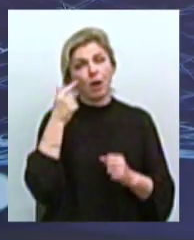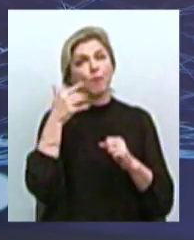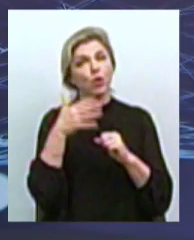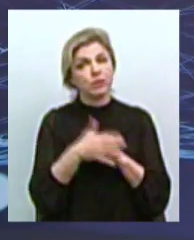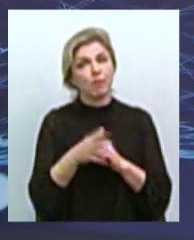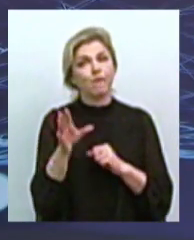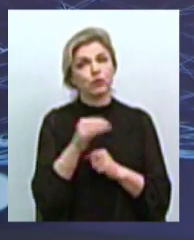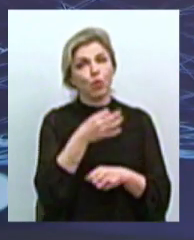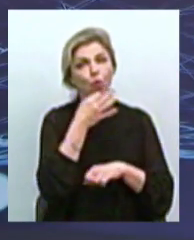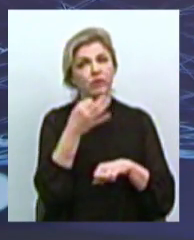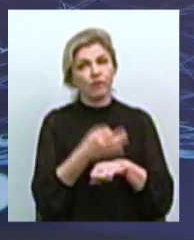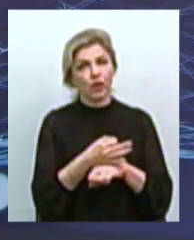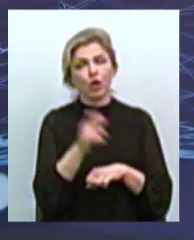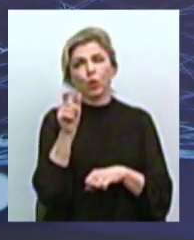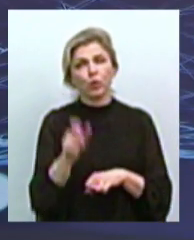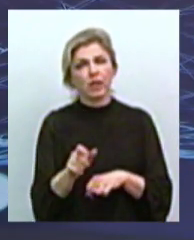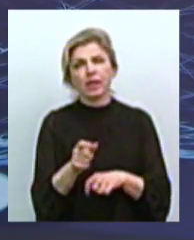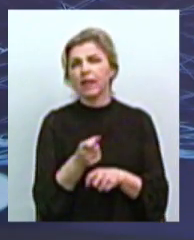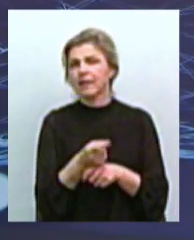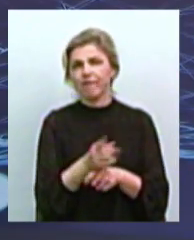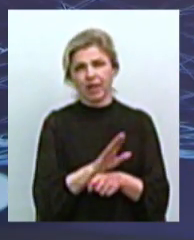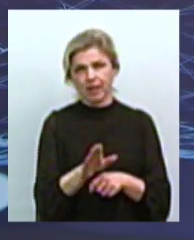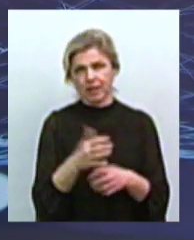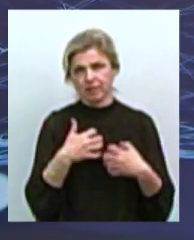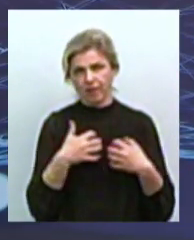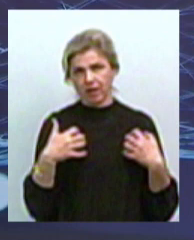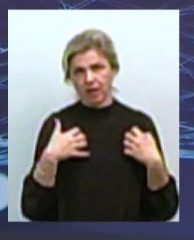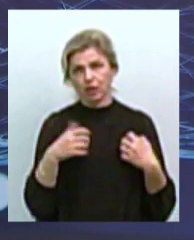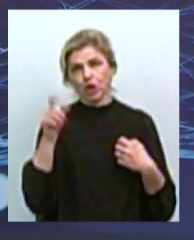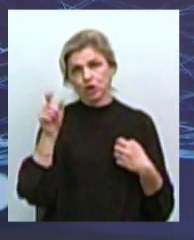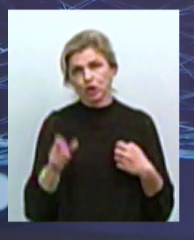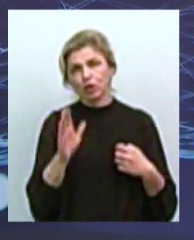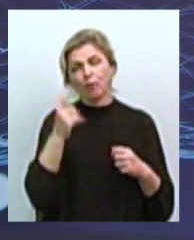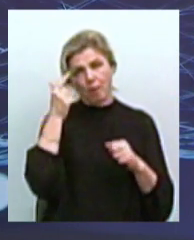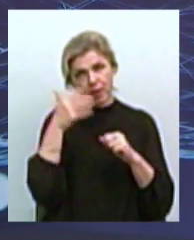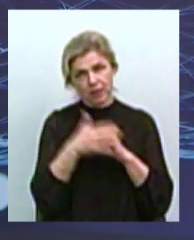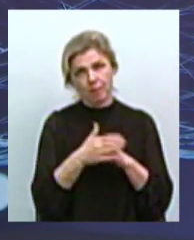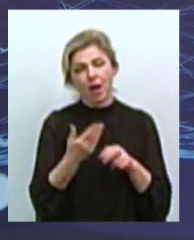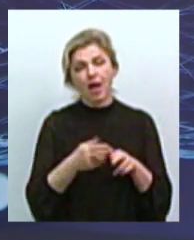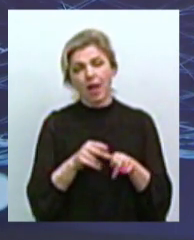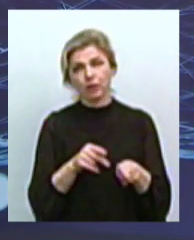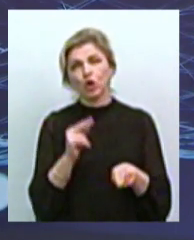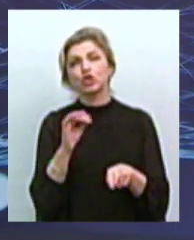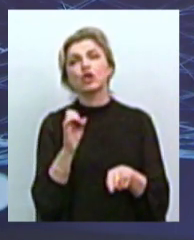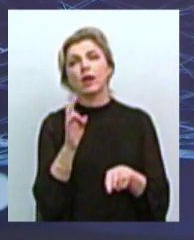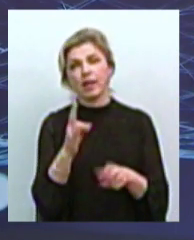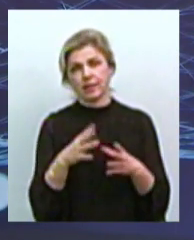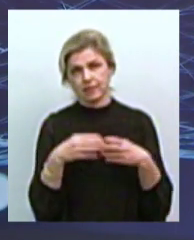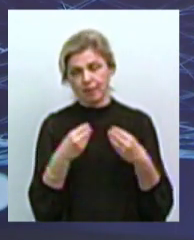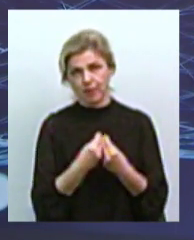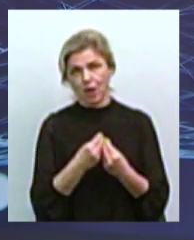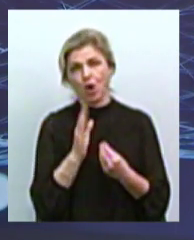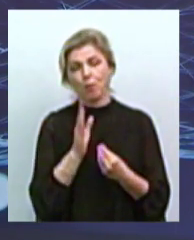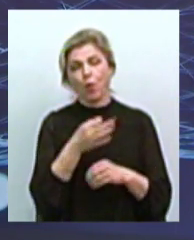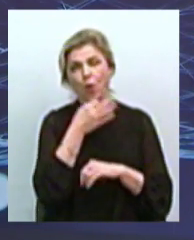відповідальність, людина вже не викине свою тварину. Вона буде розуміти, що це її член родини, і вона має нести відповідальність як за себе